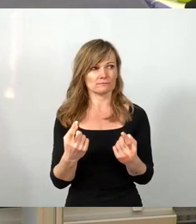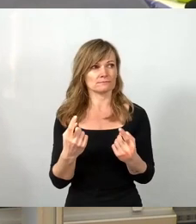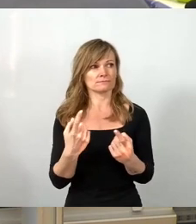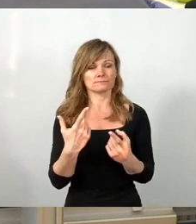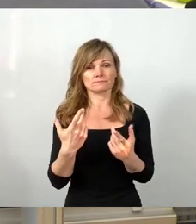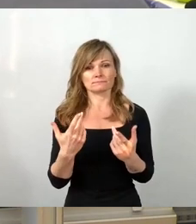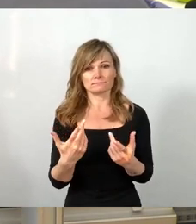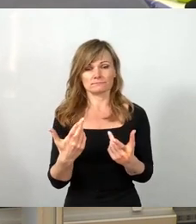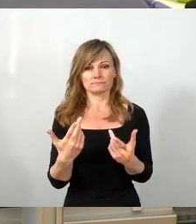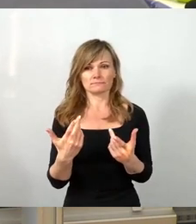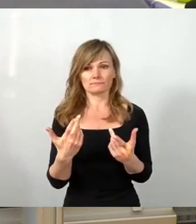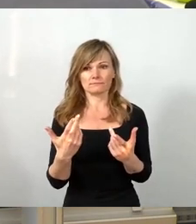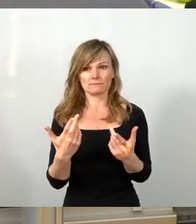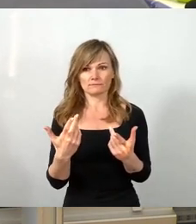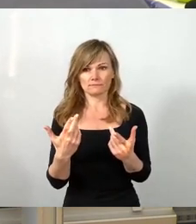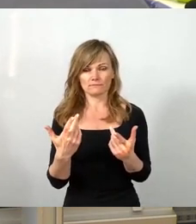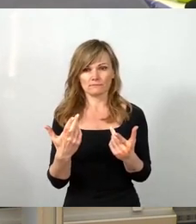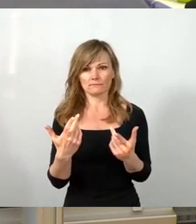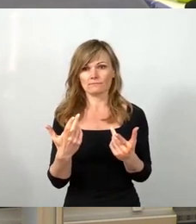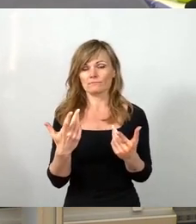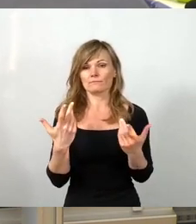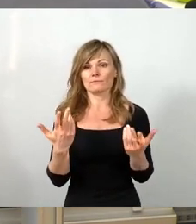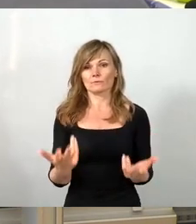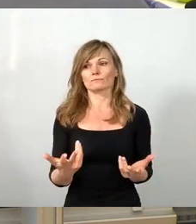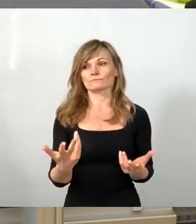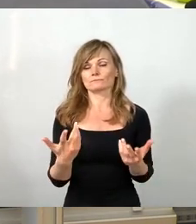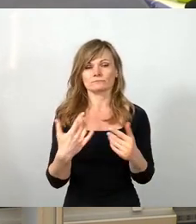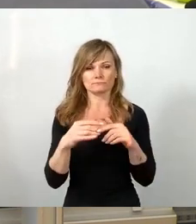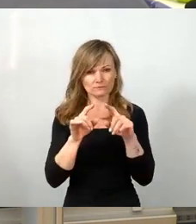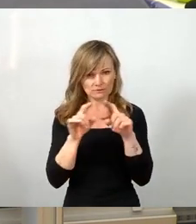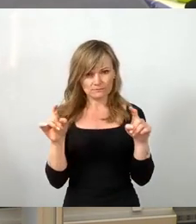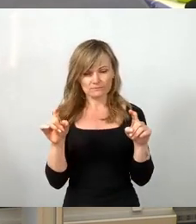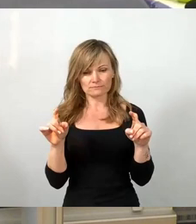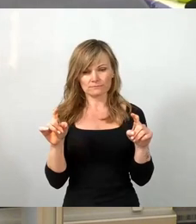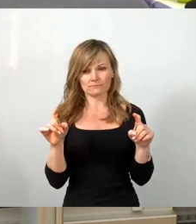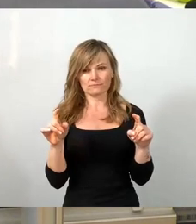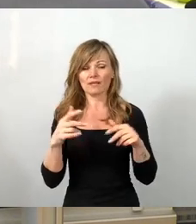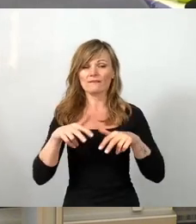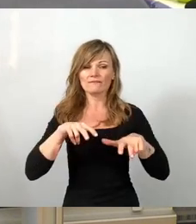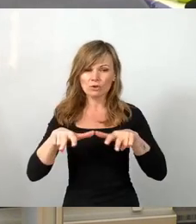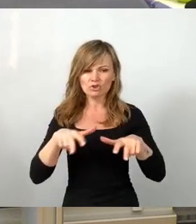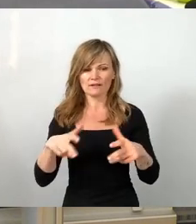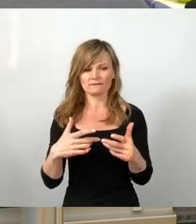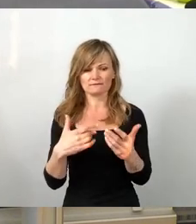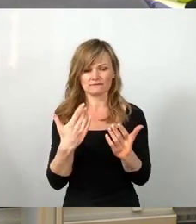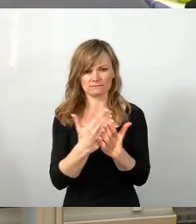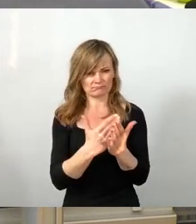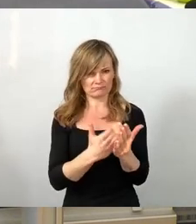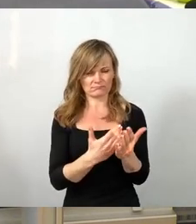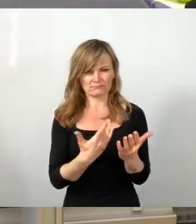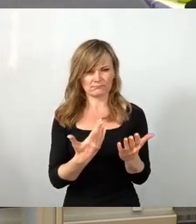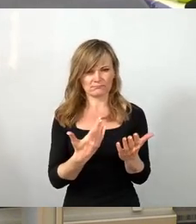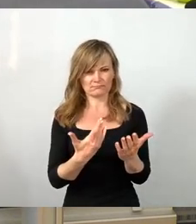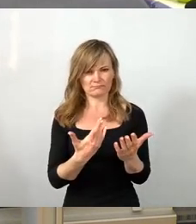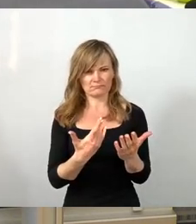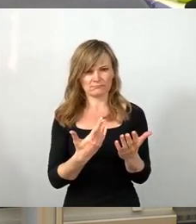ist die Ausrichtung als solche und es ist vor allen Dingen das Thema, dass die wirtschaftlichen Belange völlig außen vor